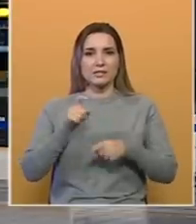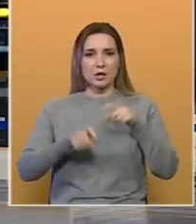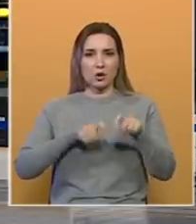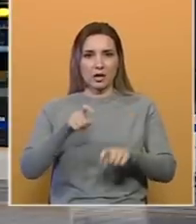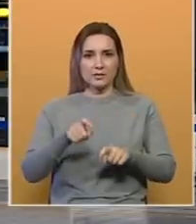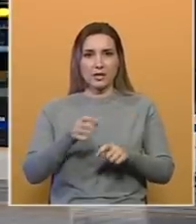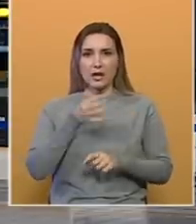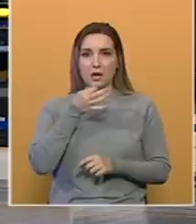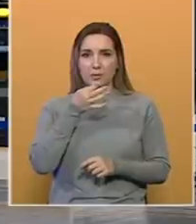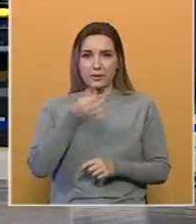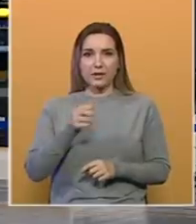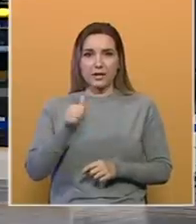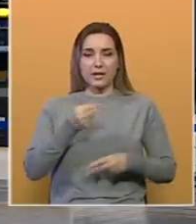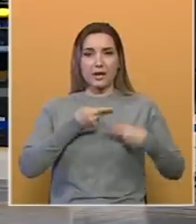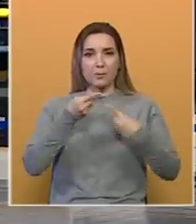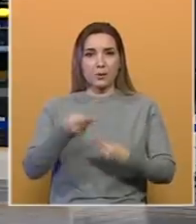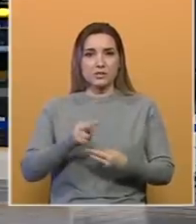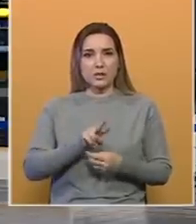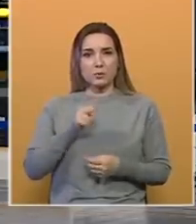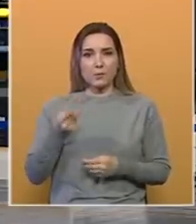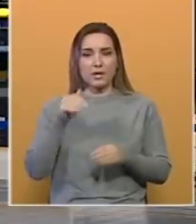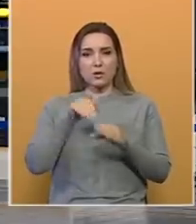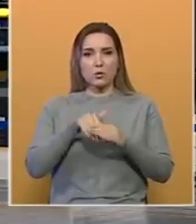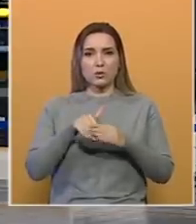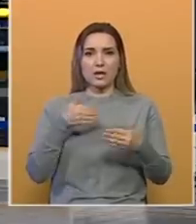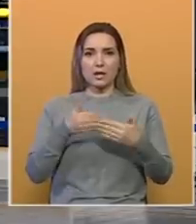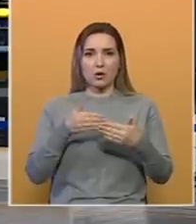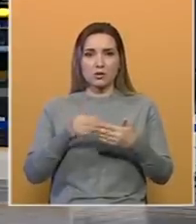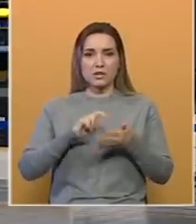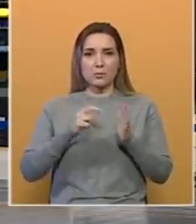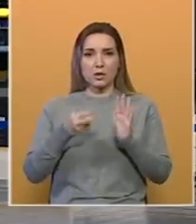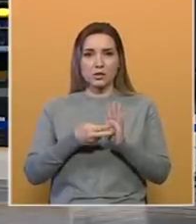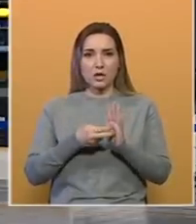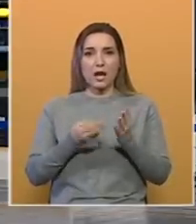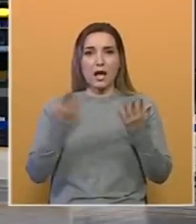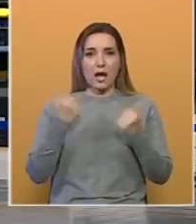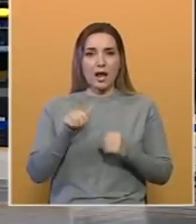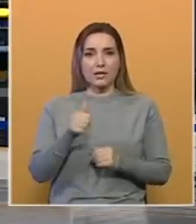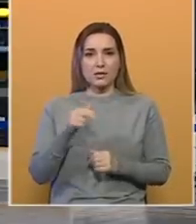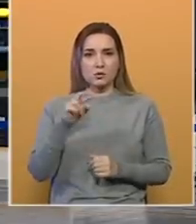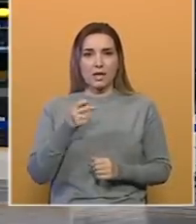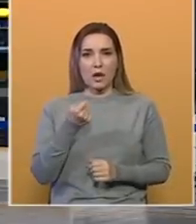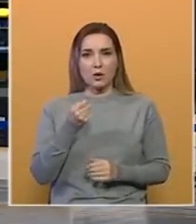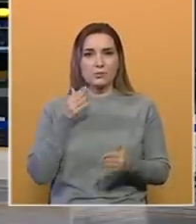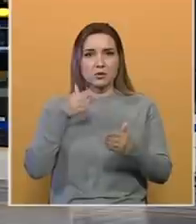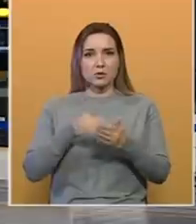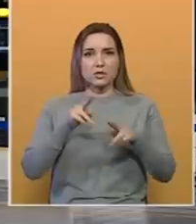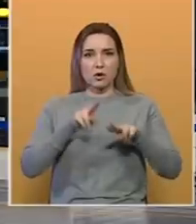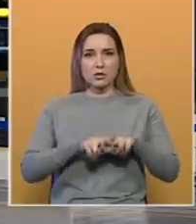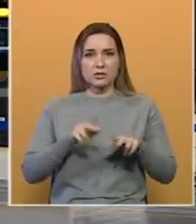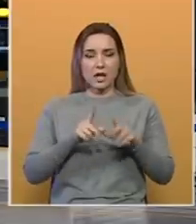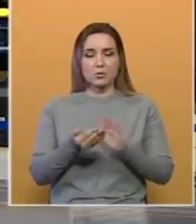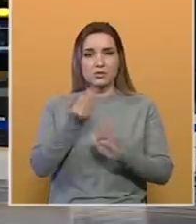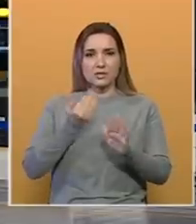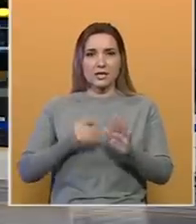koraci. Postavlja se pitanje je li posjet promijenio unutarnje odnose političara, ali jesu li ekonomski učinci ostali u sjeni